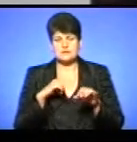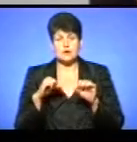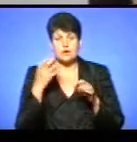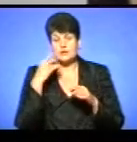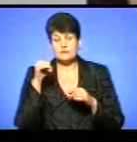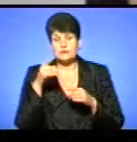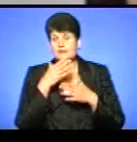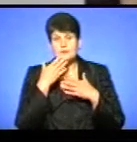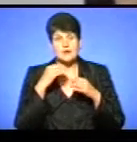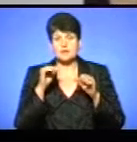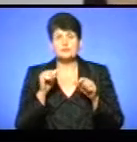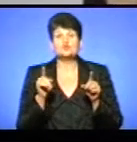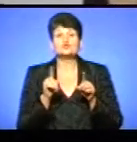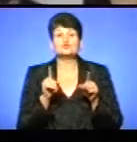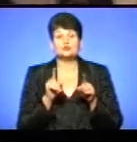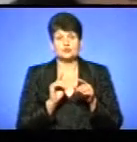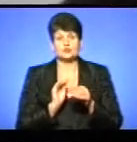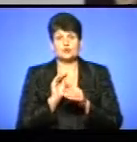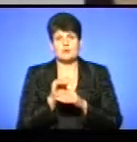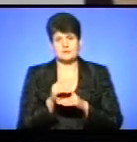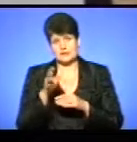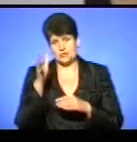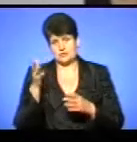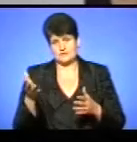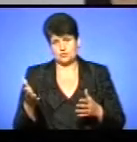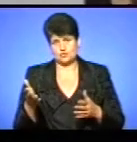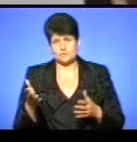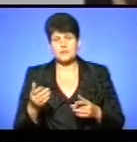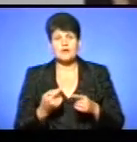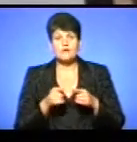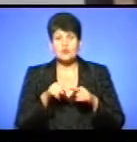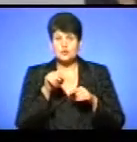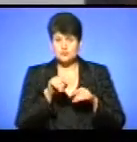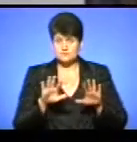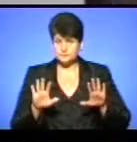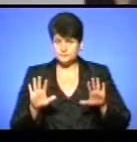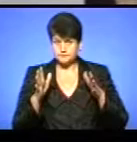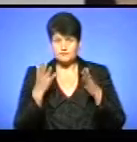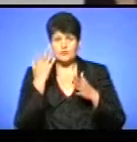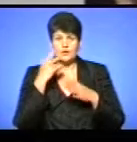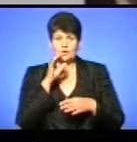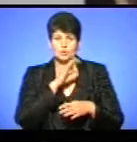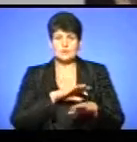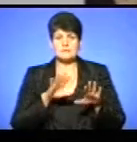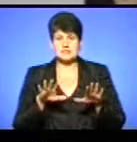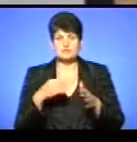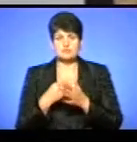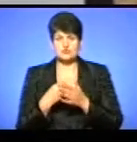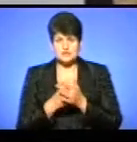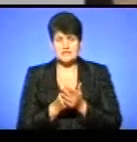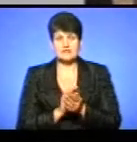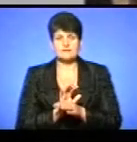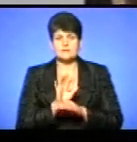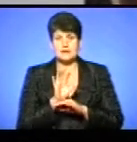не мали можливості хоч щось додати на освіту. В даному випадку, коли доходи місцевих бюджетів йдуть на